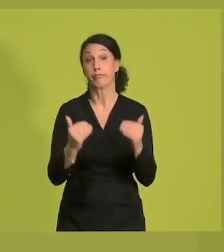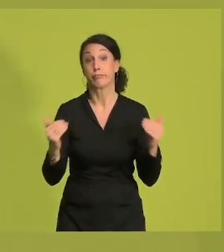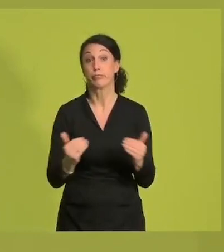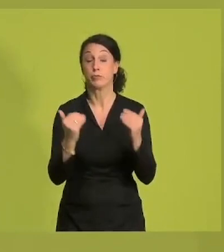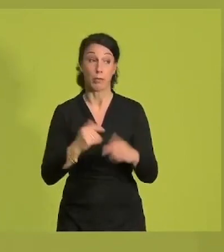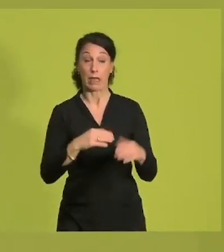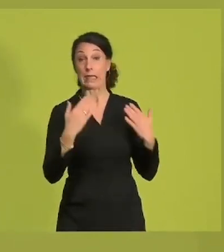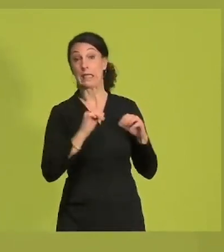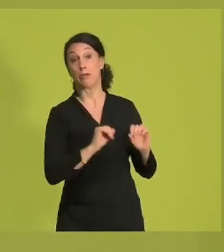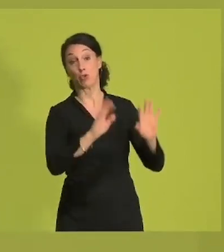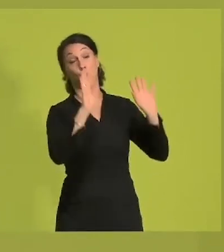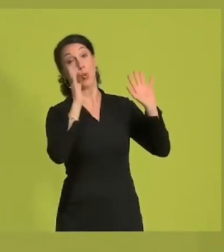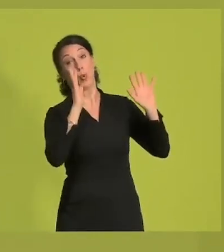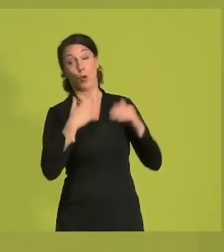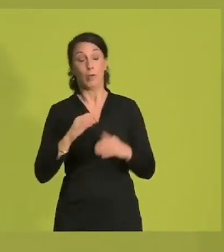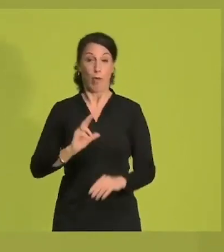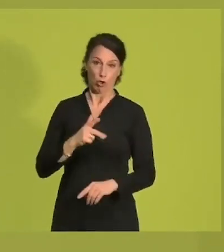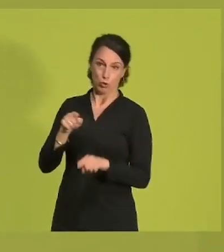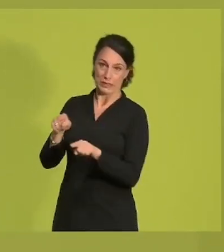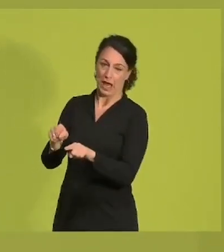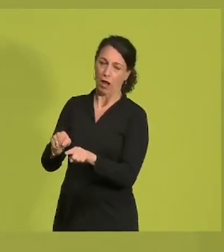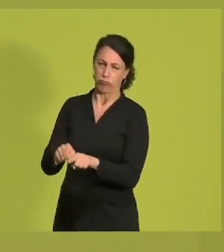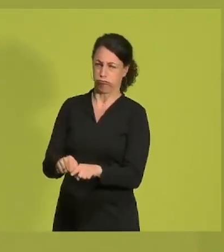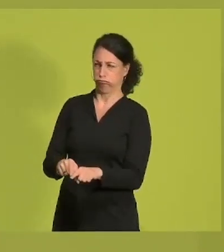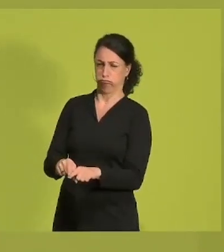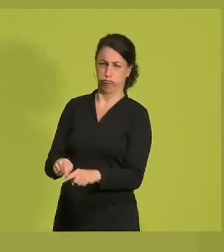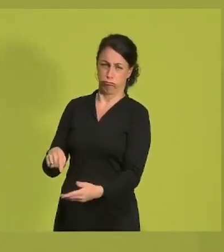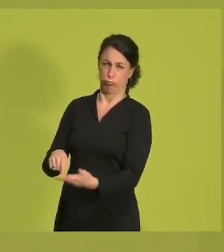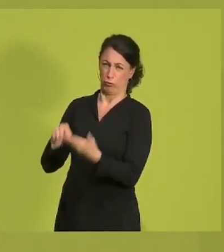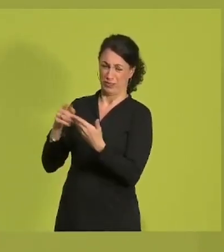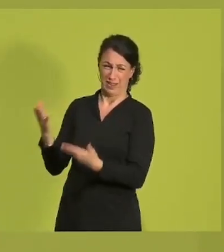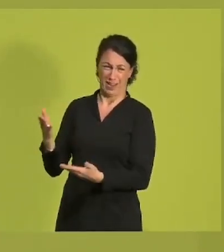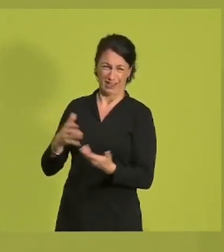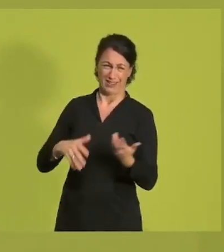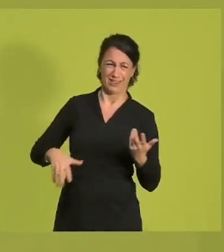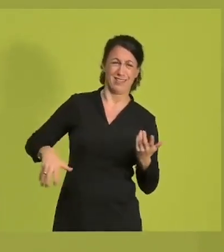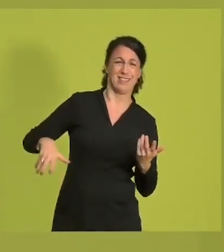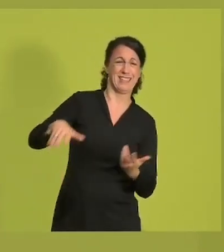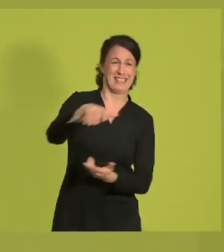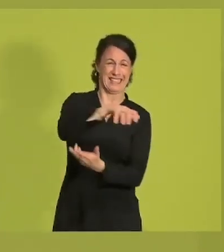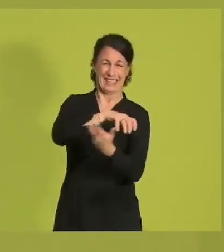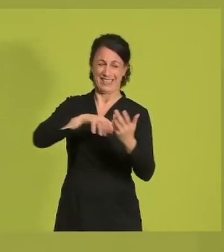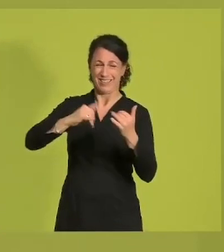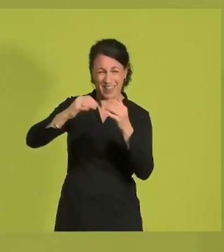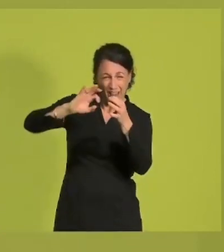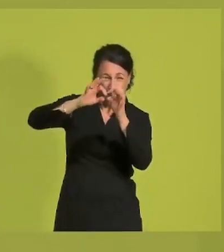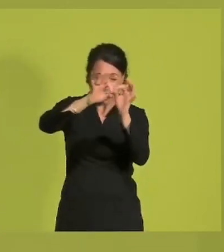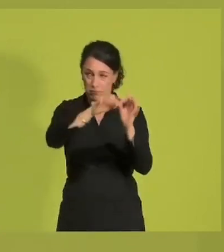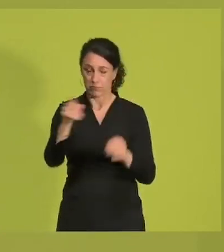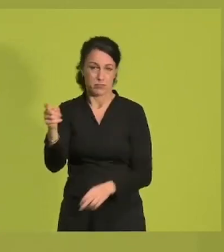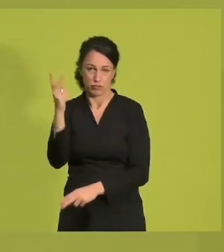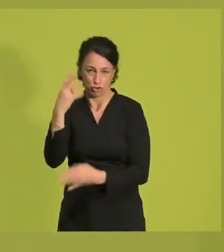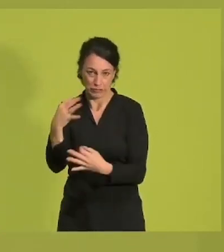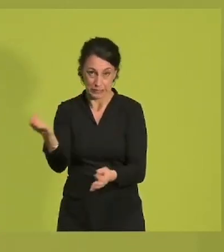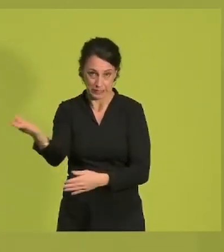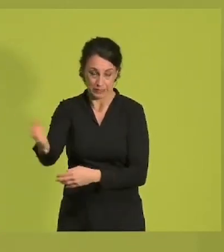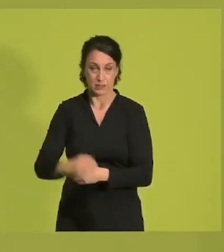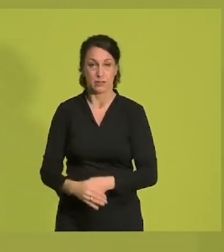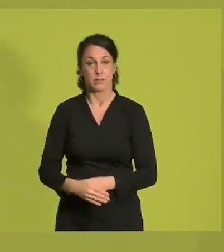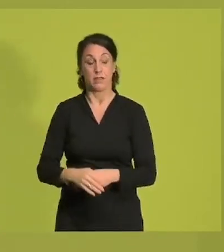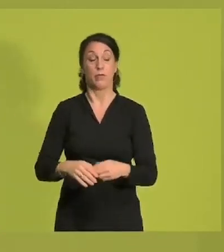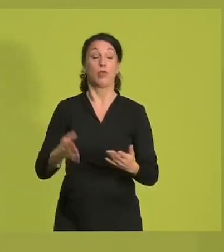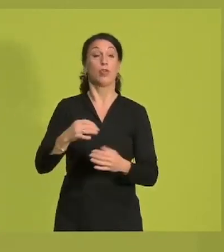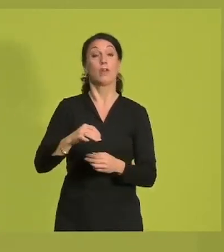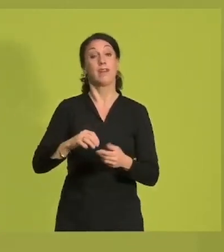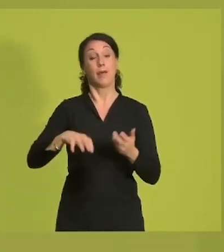Klimaschutz zu verhindern. Und das zeigt, dass sie das Ausmaß und das Wirken von Krisen insgesamt nicht verstanden haben. Krisen treffen Menschen